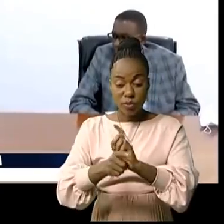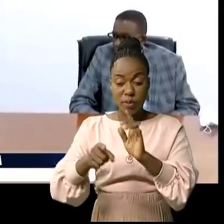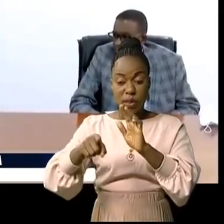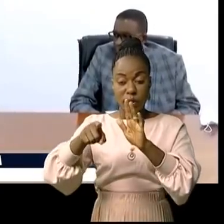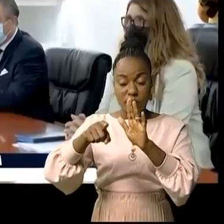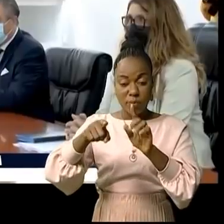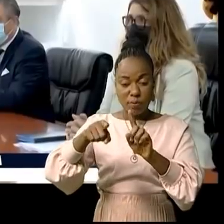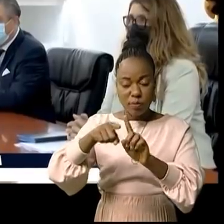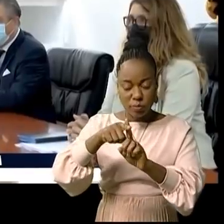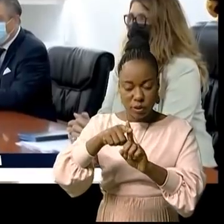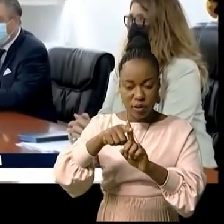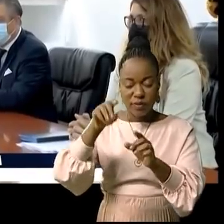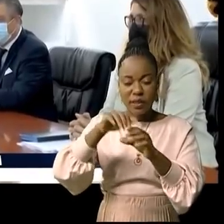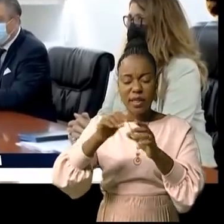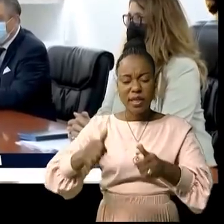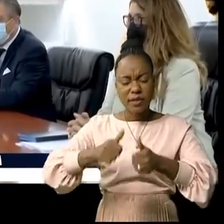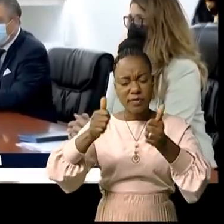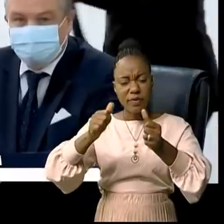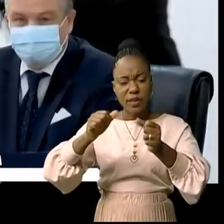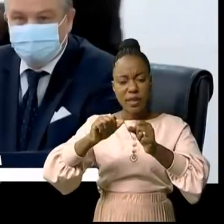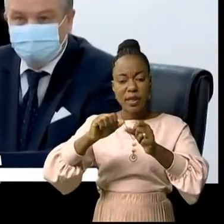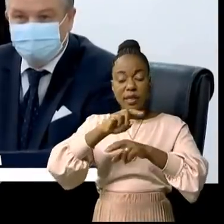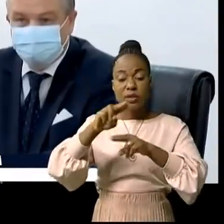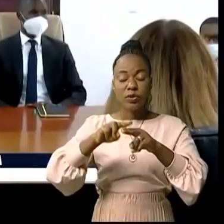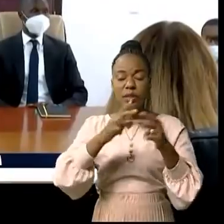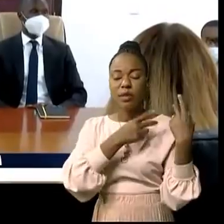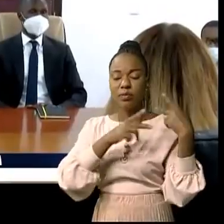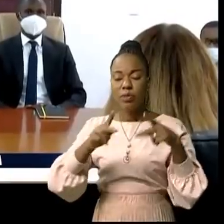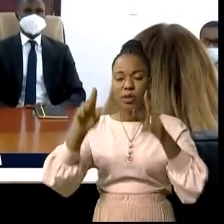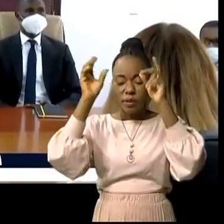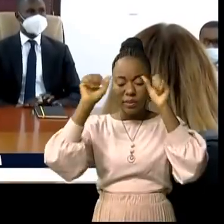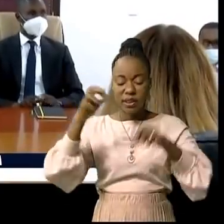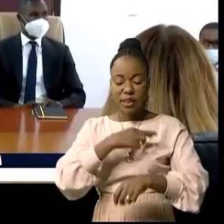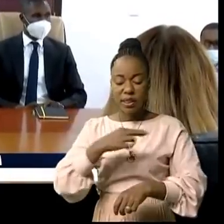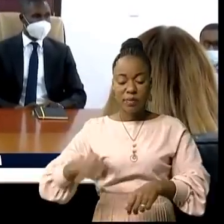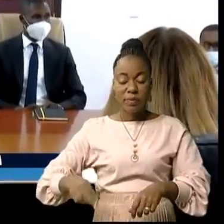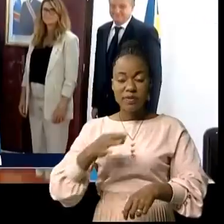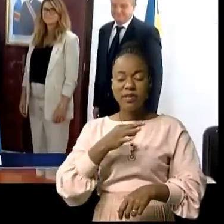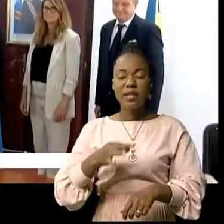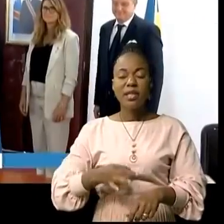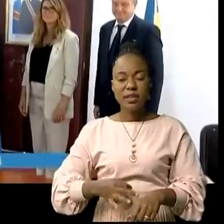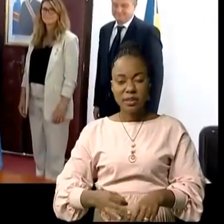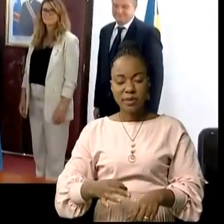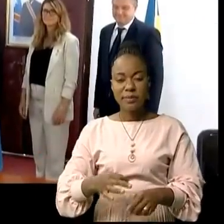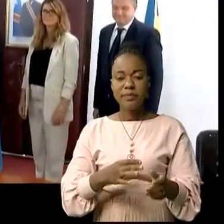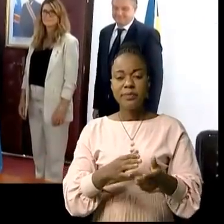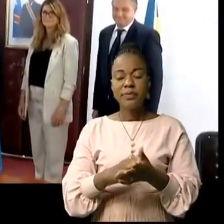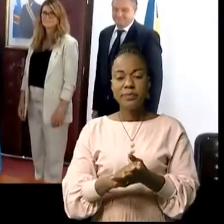positif amorcé dans tous les domaines de la vie nationale depuis l'arrivée du président de la République, Félix Antoine Tchiseké de